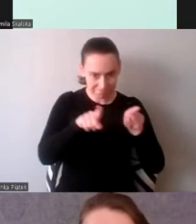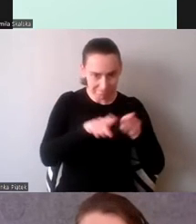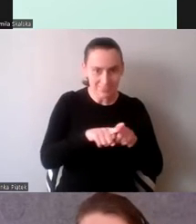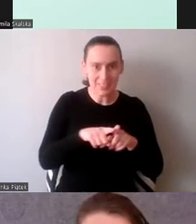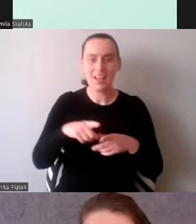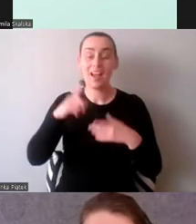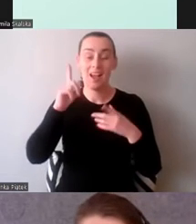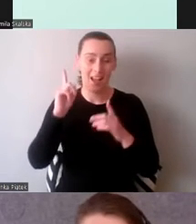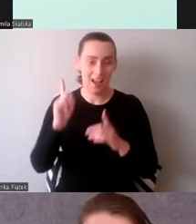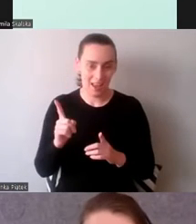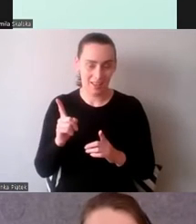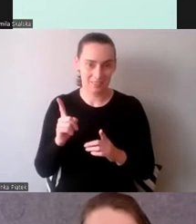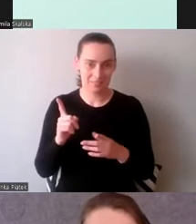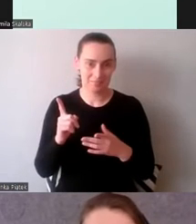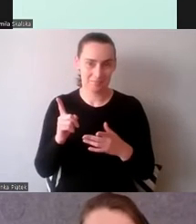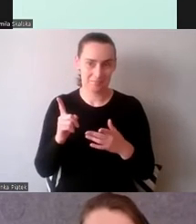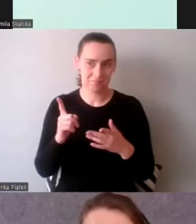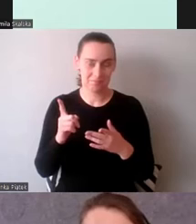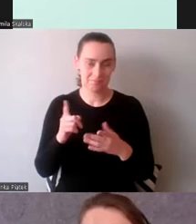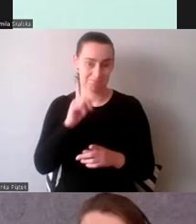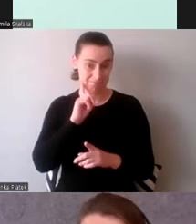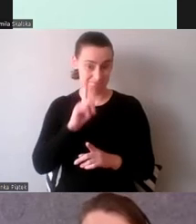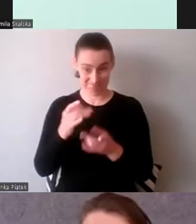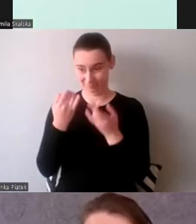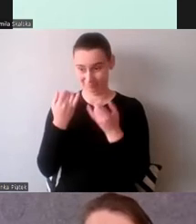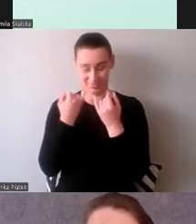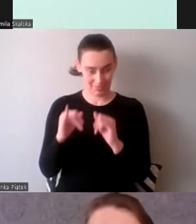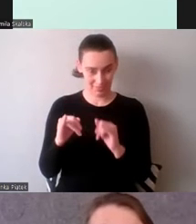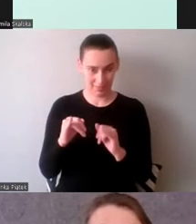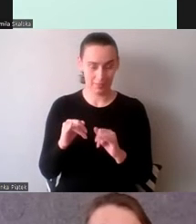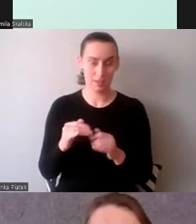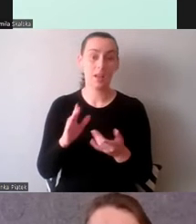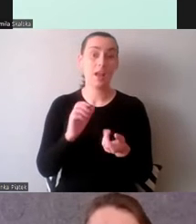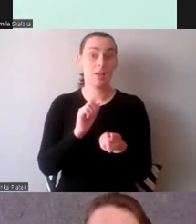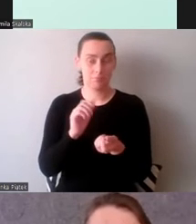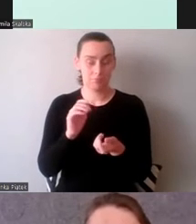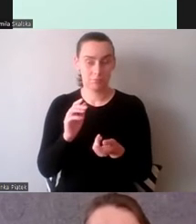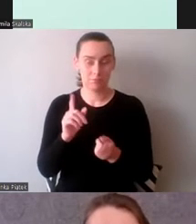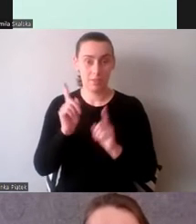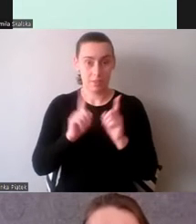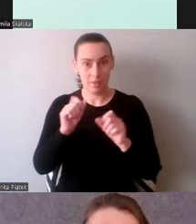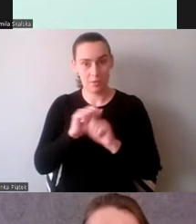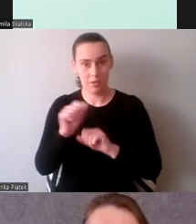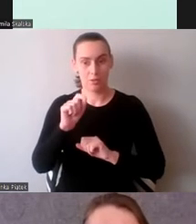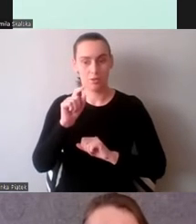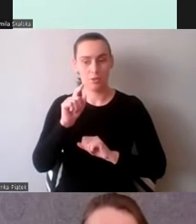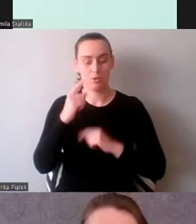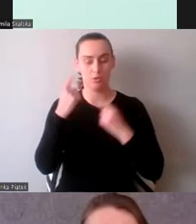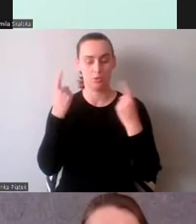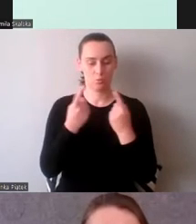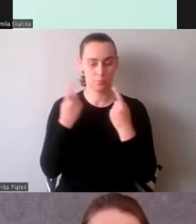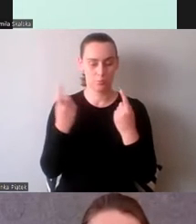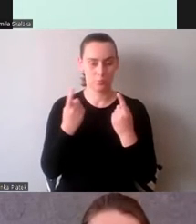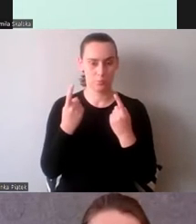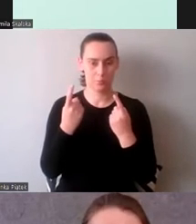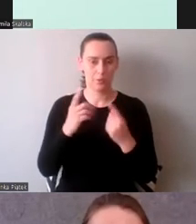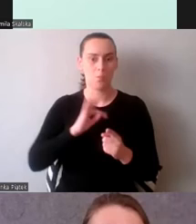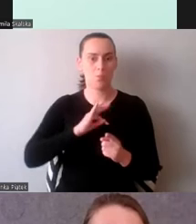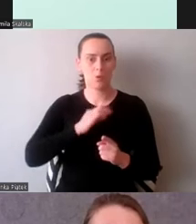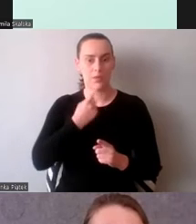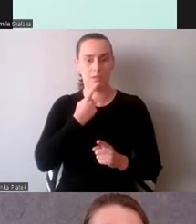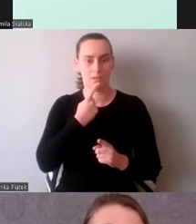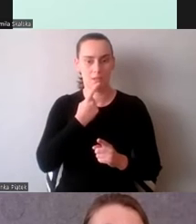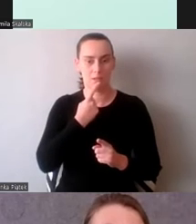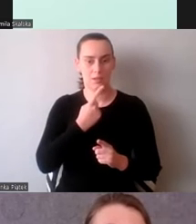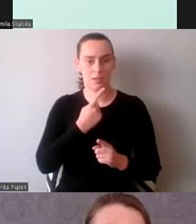lub byłby to jego język ojczysty albo język na bardzo, bardzo